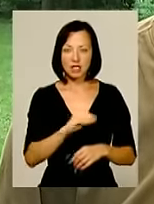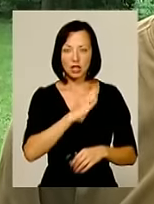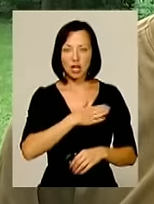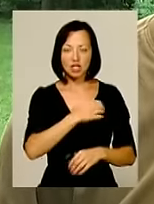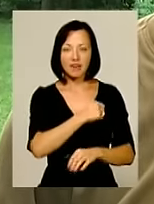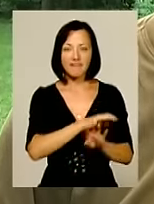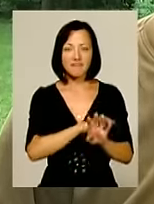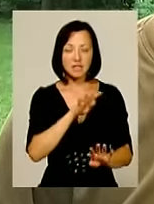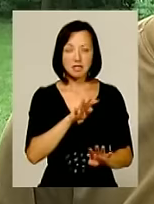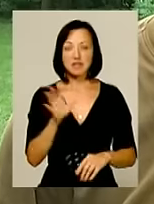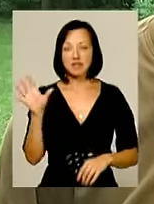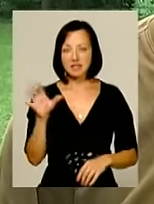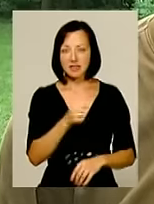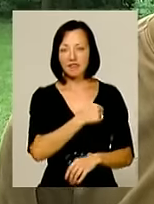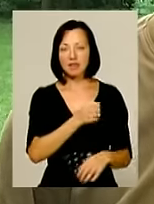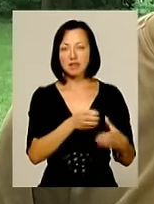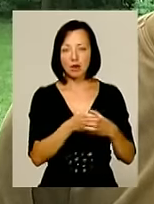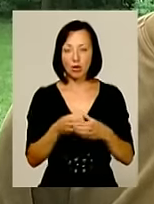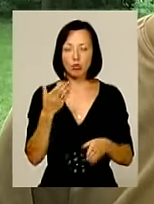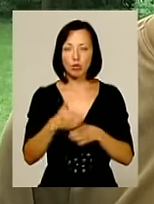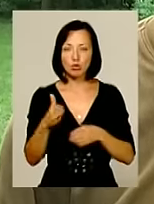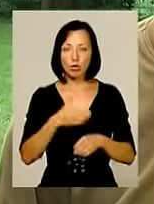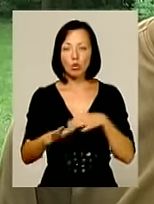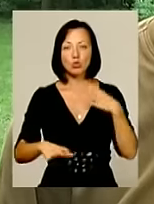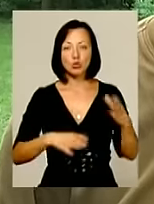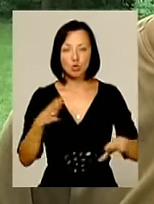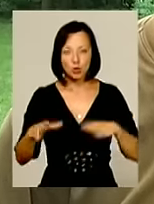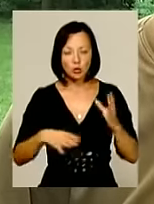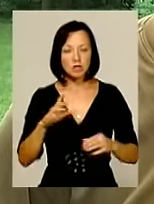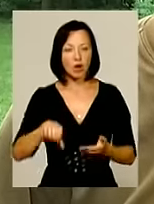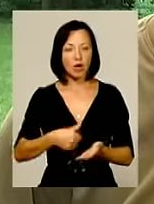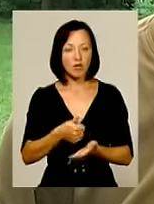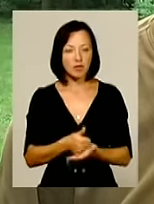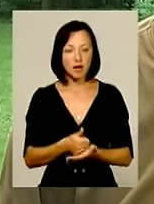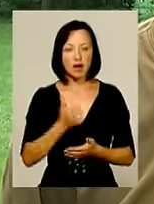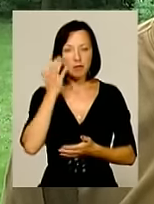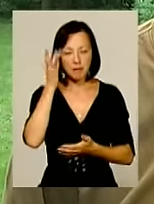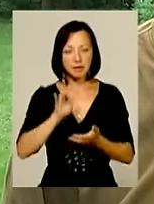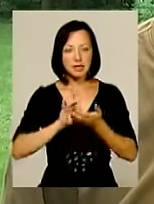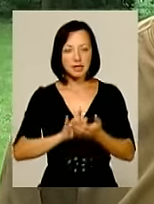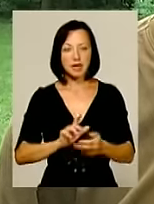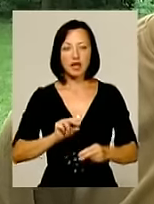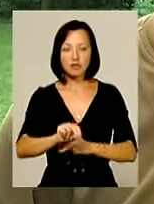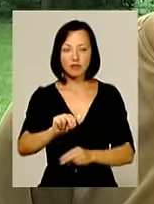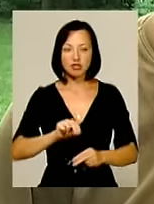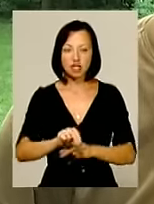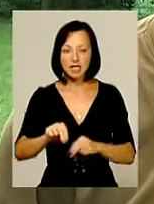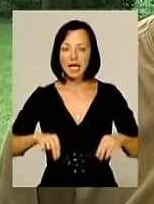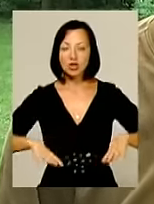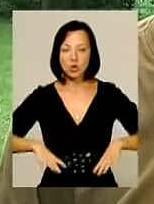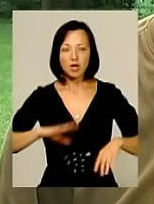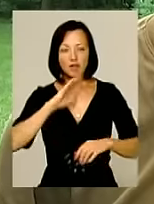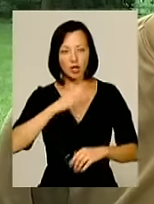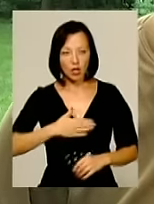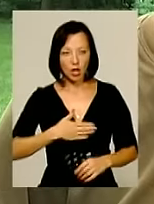Тому всі війська потрохі тренуються. І найголовніша мета – це навчити інструкторів вже наших,